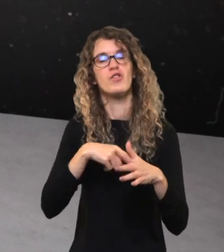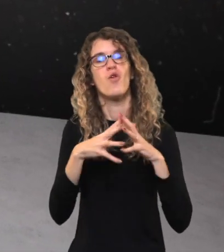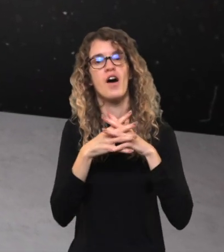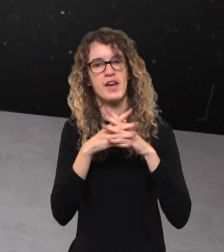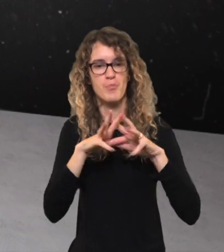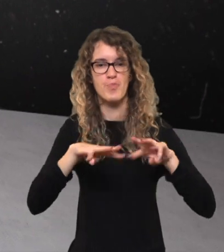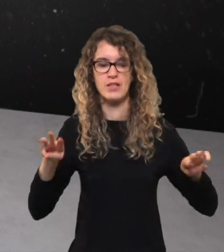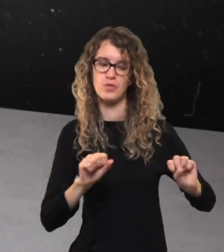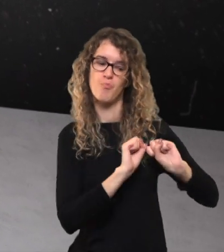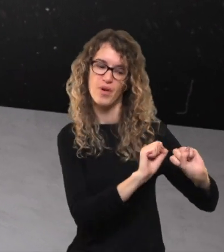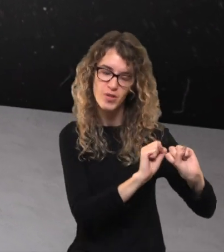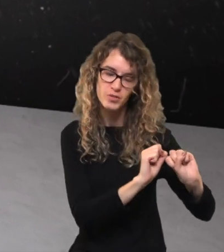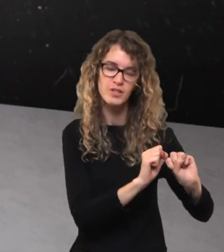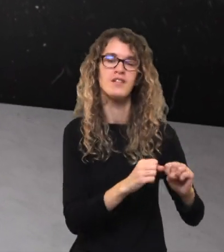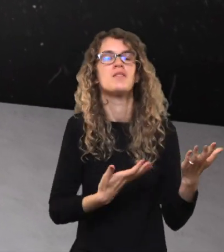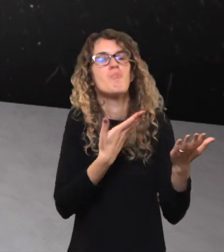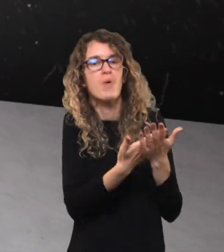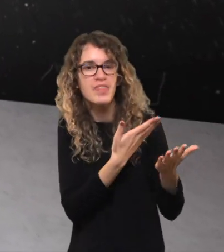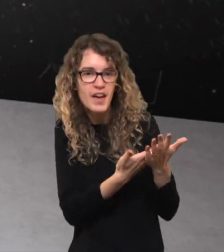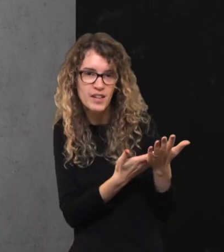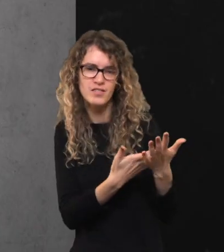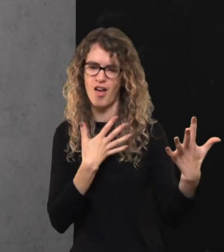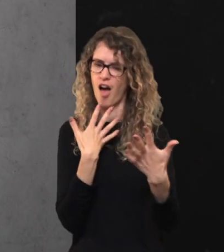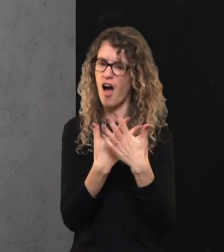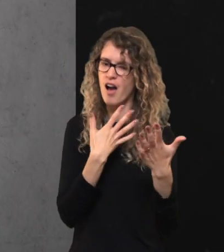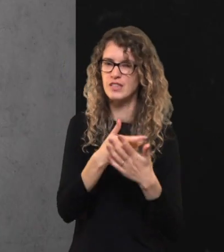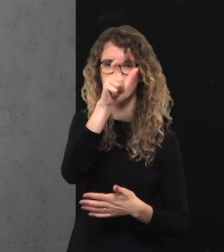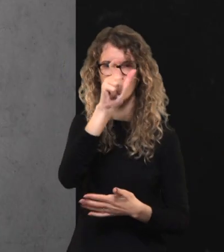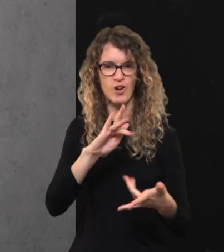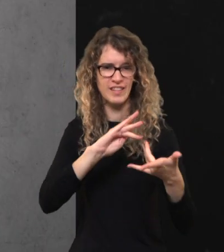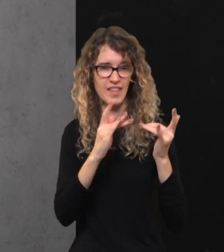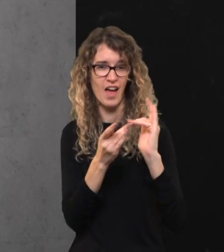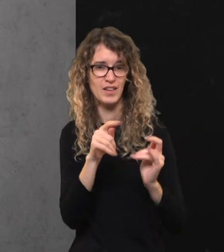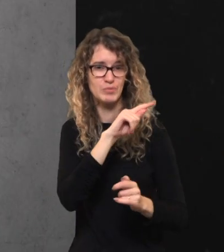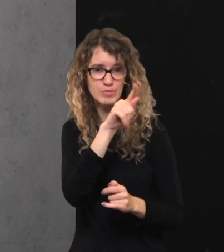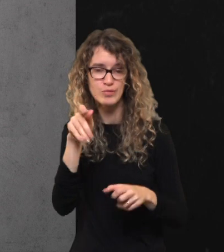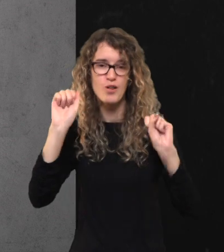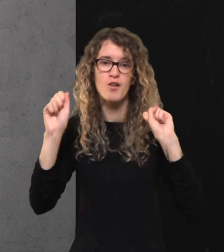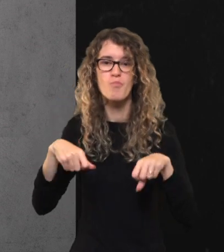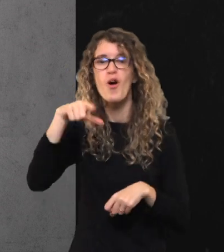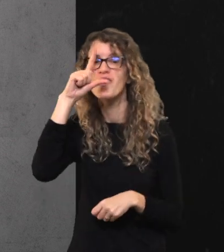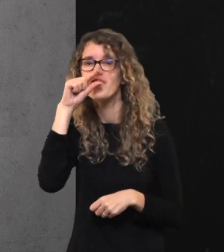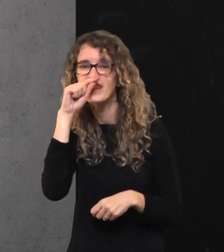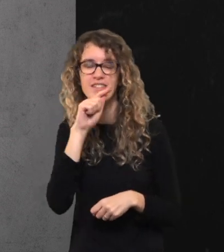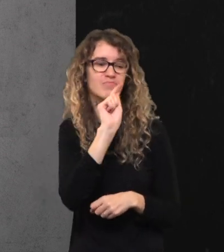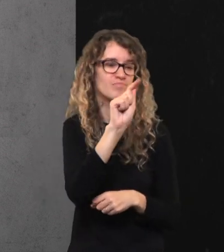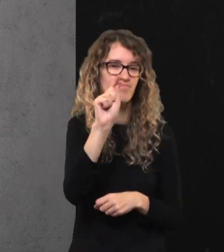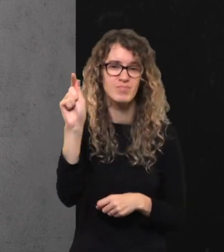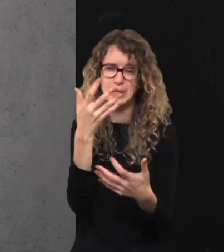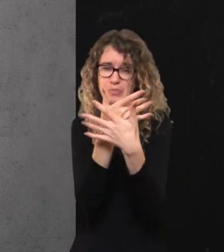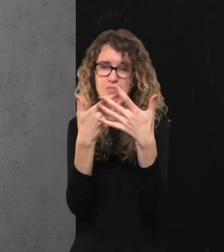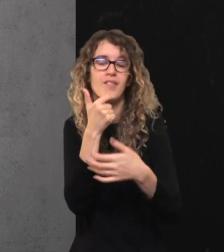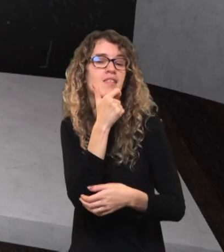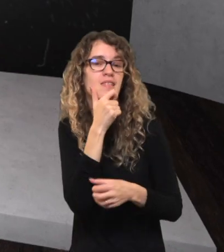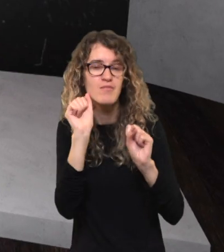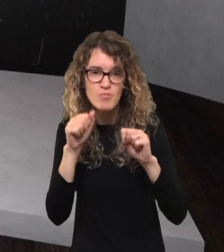buvės vidaus reikalų ministro pavaduotojas, dabar patarėjęs, aktyvus veikėjęs informacinėje erdvėje. Jį galima pamatyti